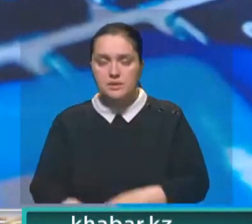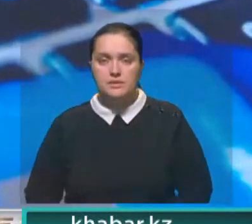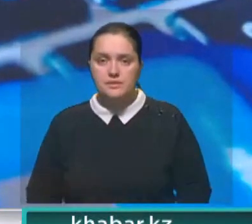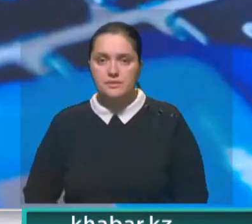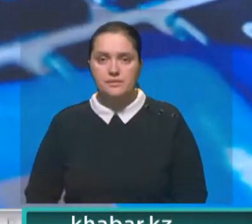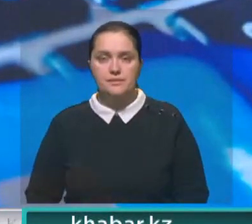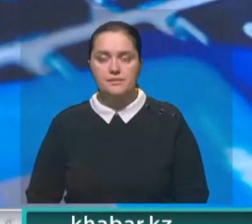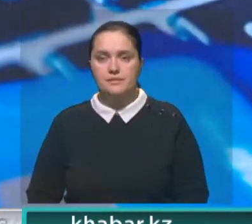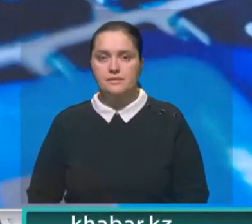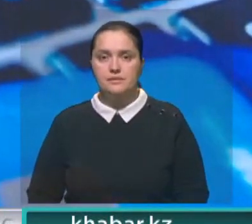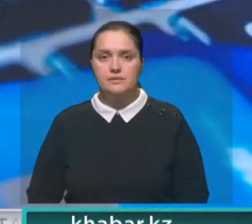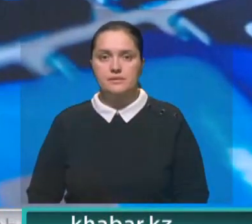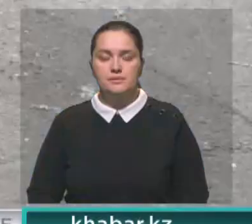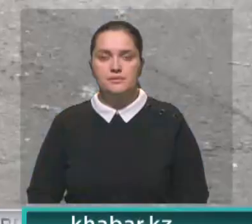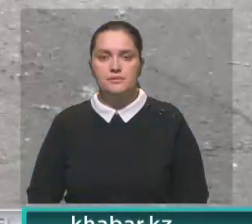-мошенникам.